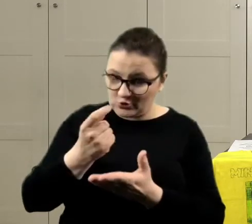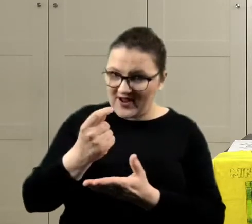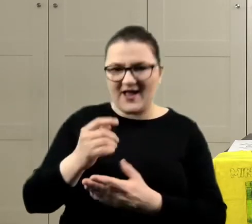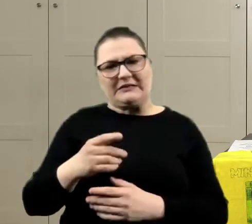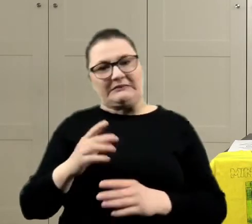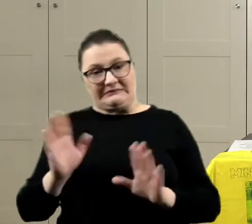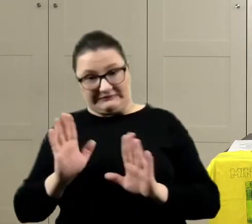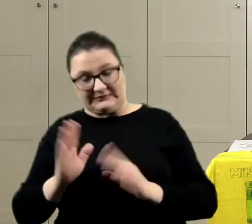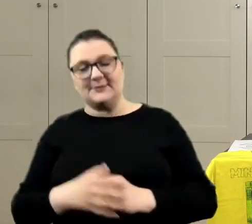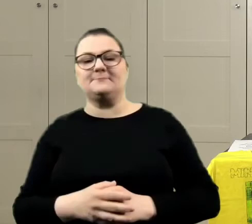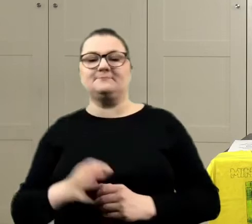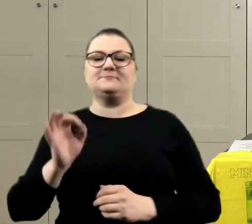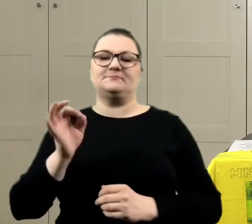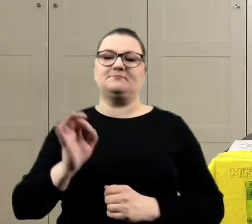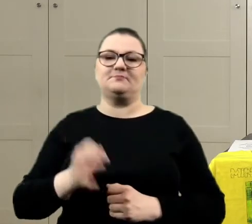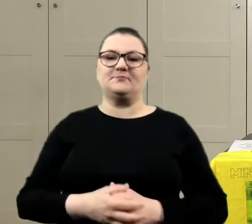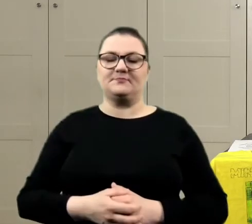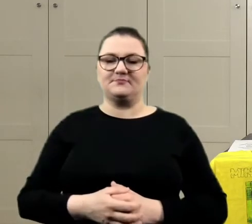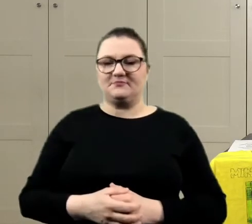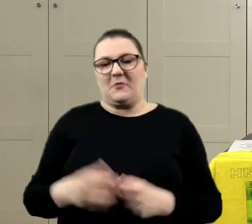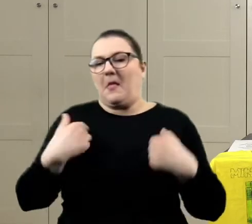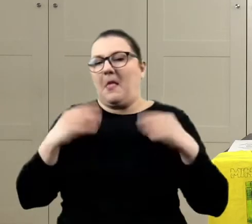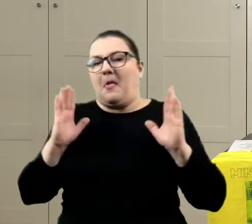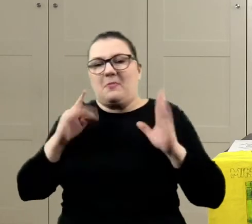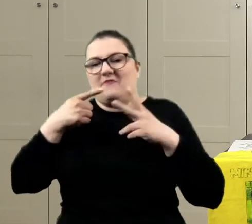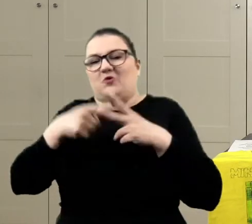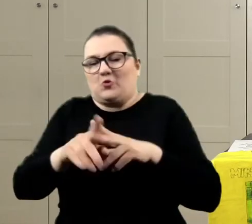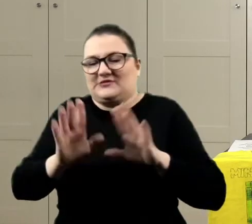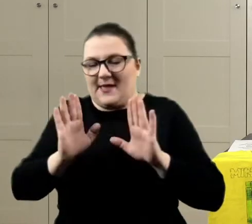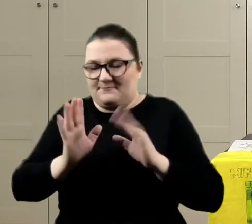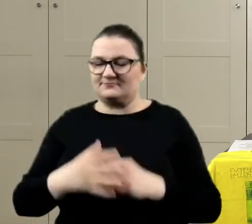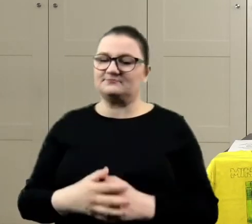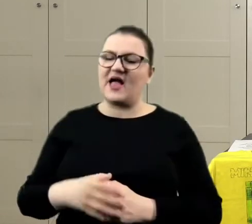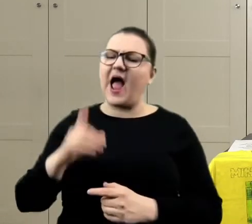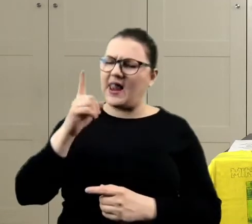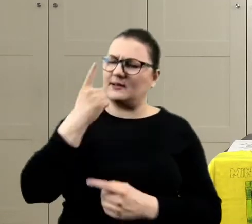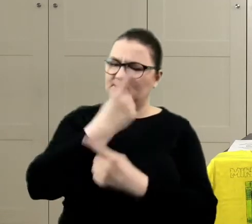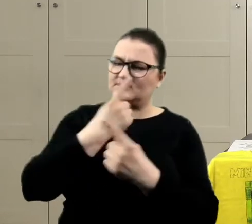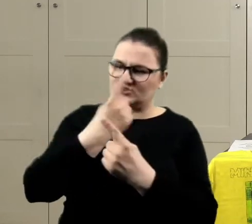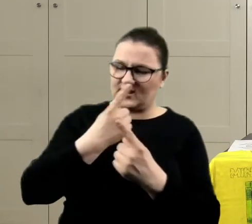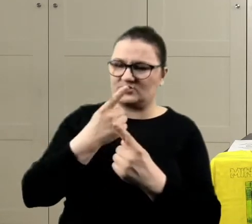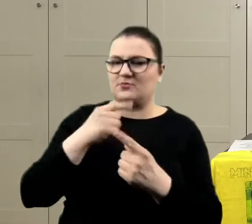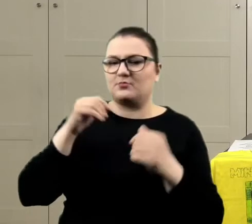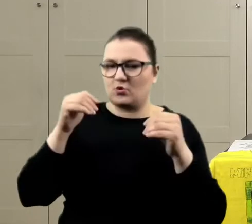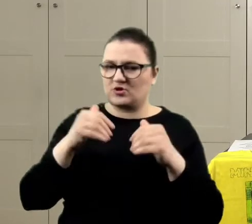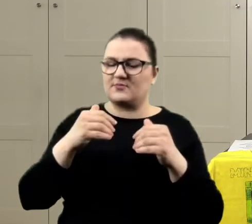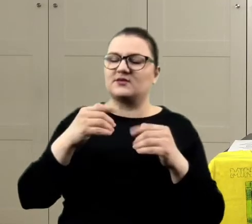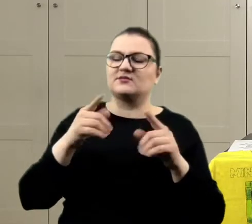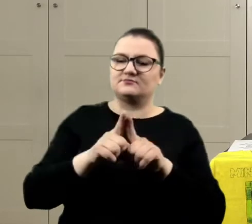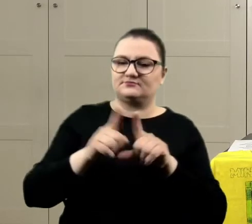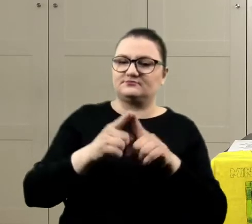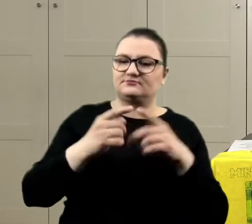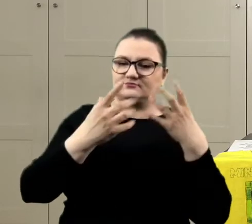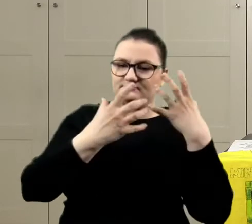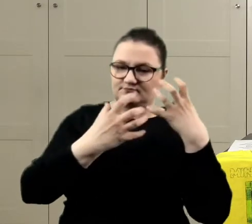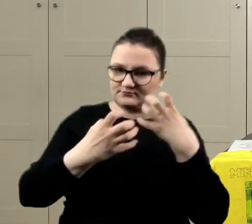a nic. Dobra. To się nie wtrącam. Wiesz co? Tylko sobie myślę, że możemy zrobić też takie cieniowane skrzydełko. Że dodać trochę na